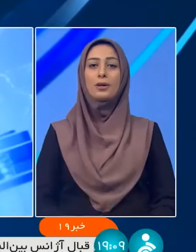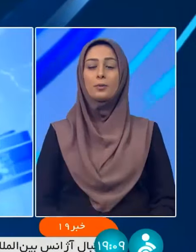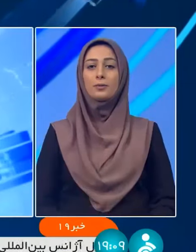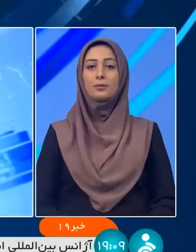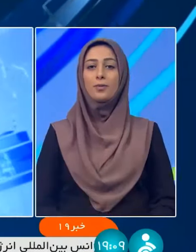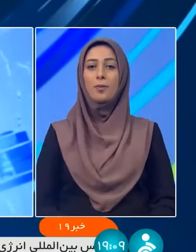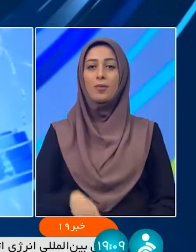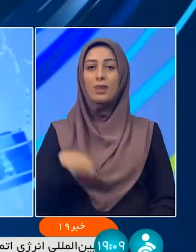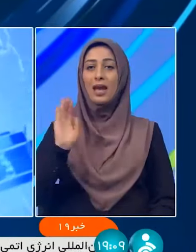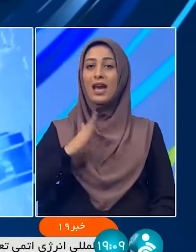پایان این بخش خبری از هم رایتون بسیار